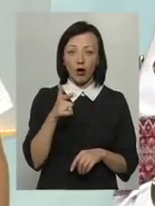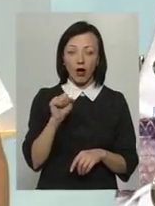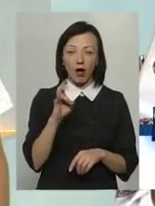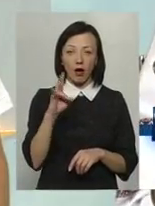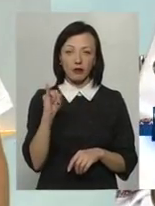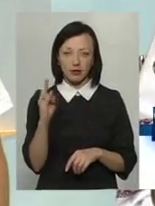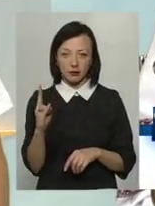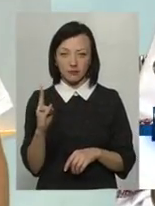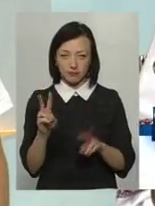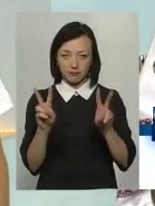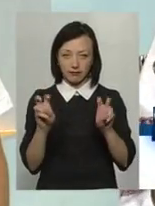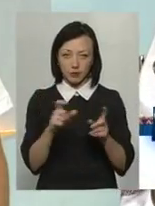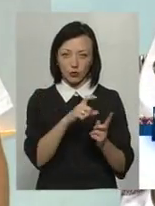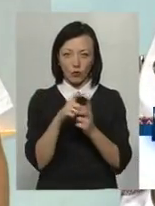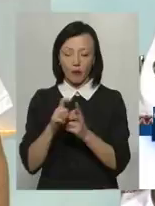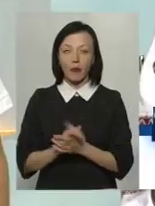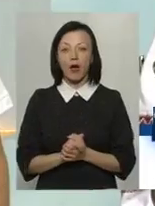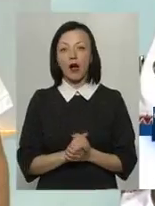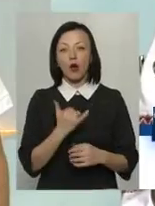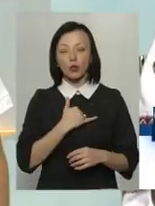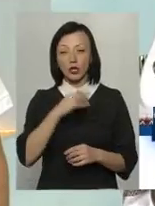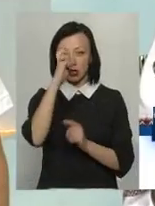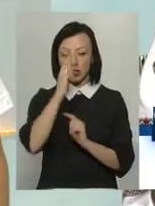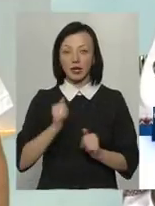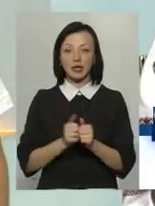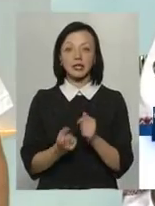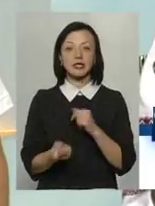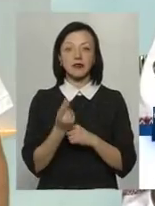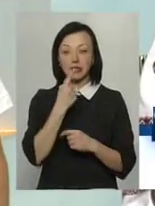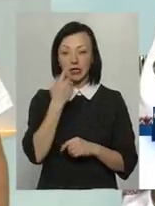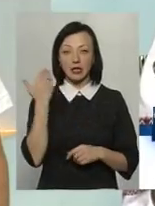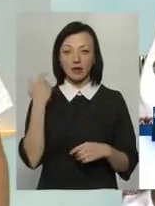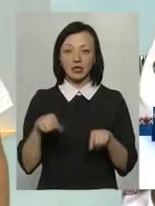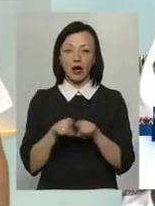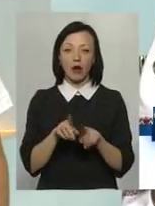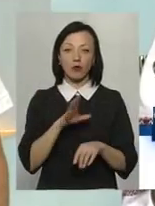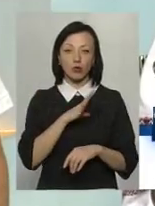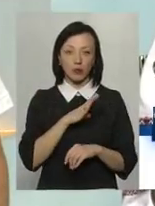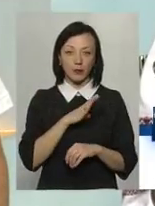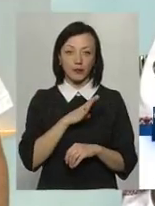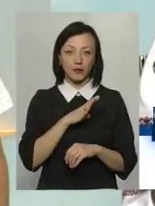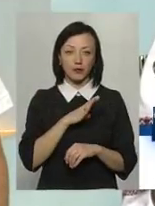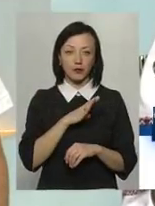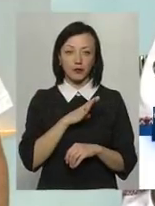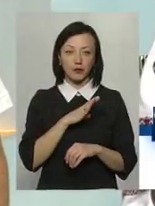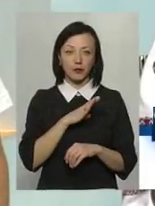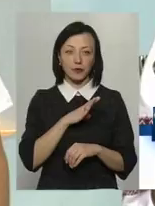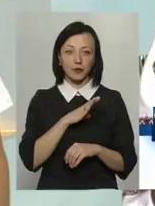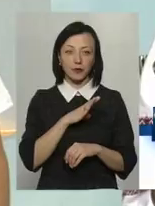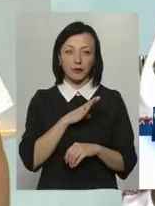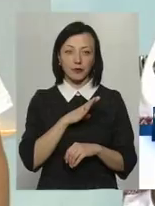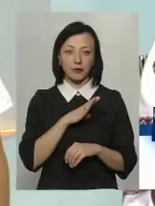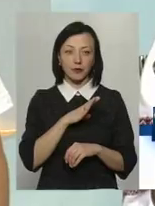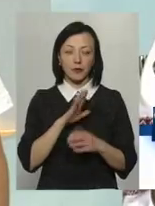Але в нашій країні з'явилася, недавно така була тенденція, багато, ну,